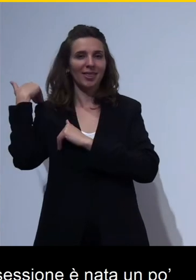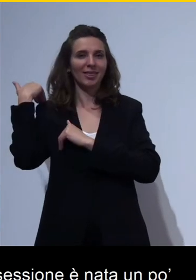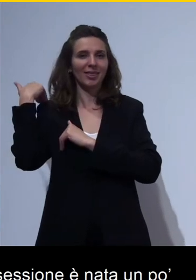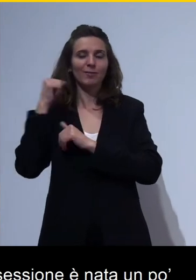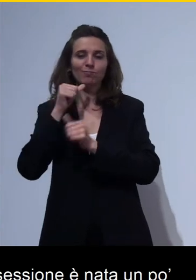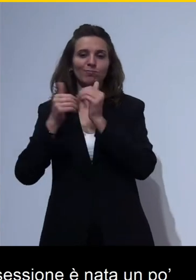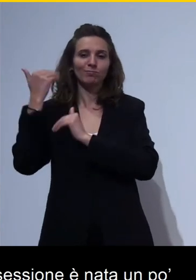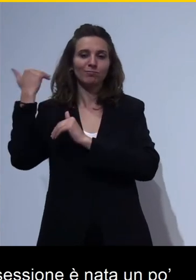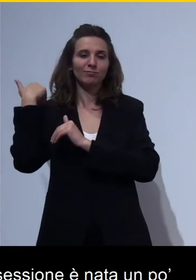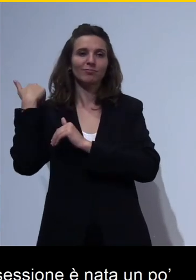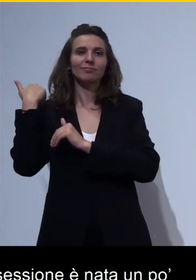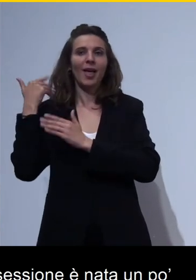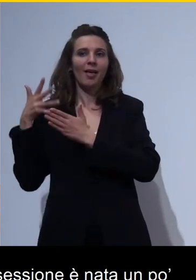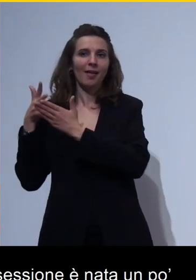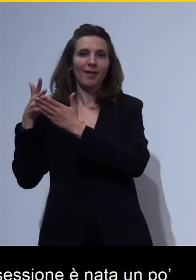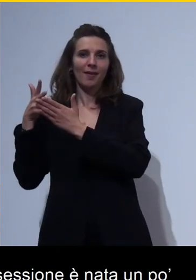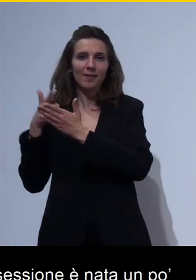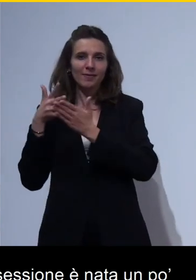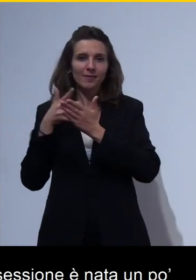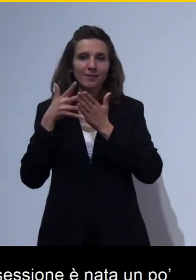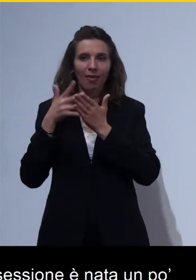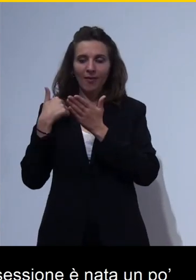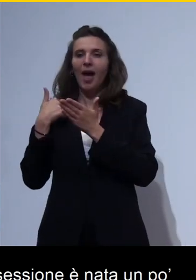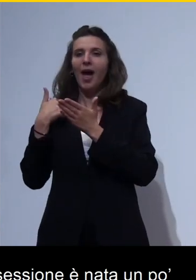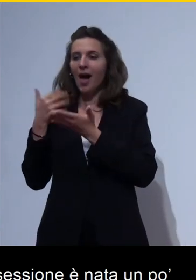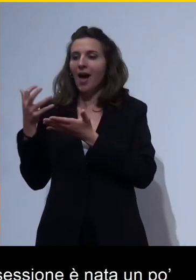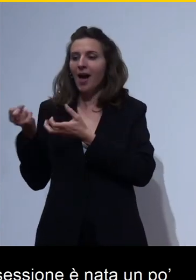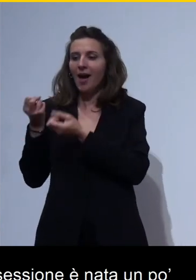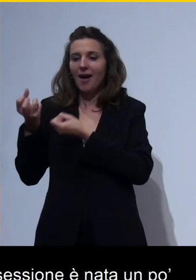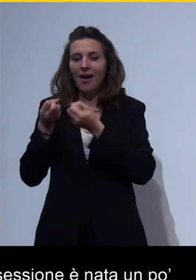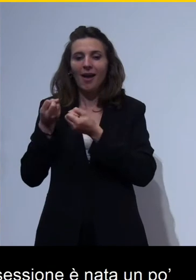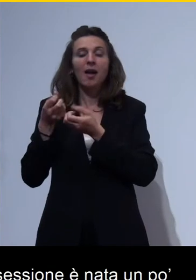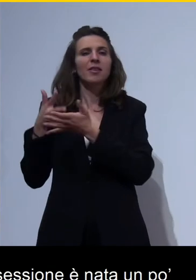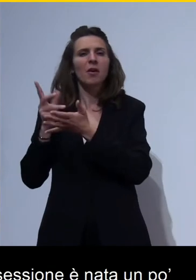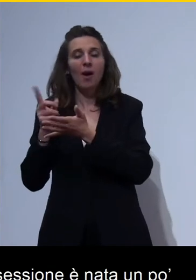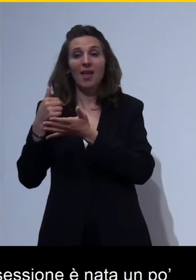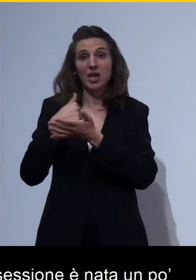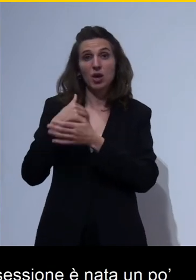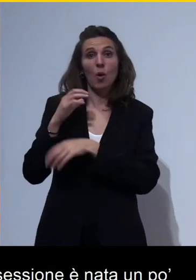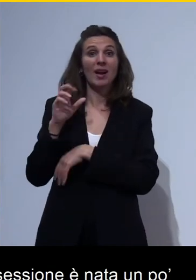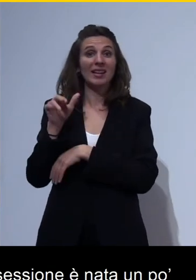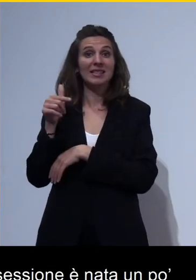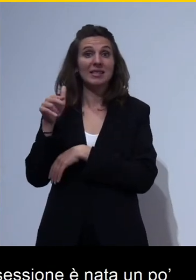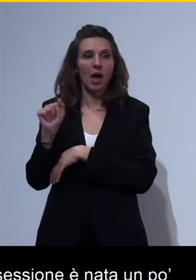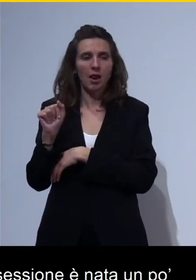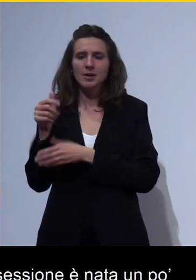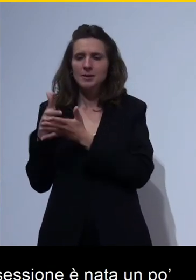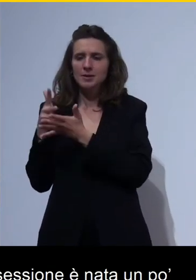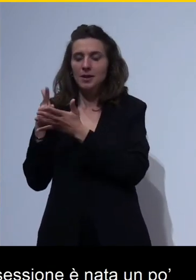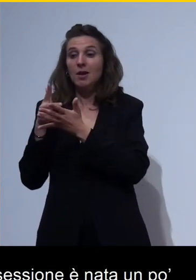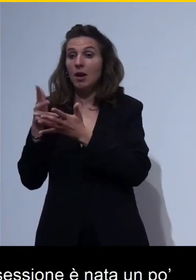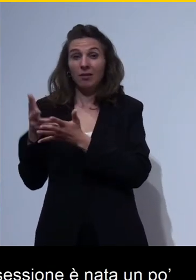difficoltà incontrate tra me e Cristian e poi discusse in modo